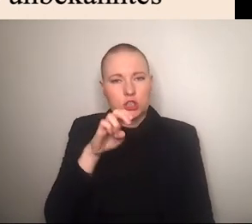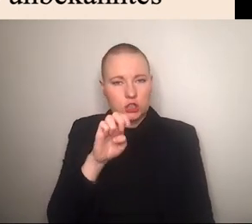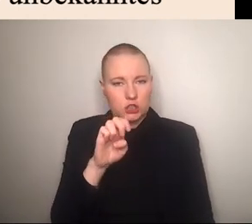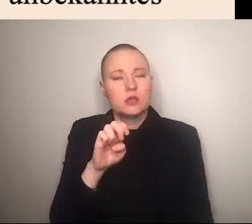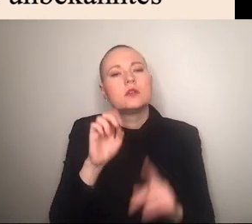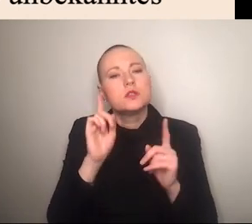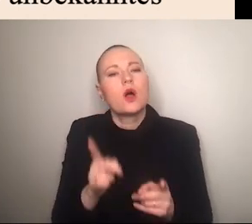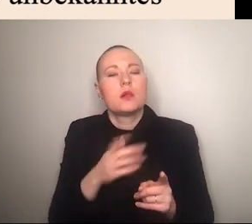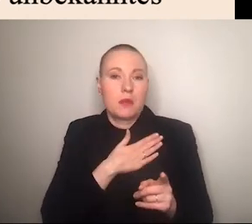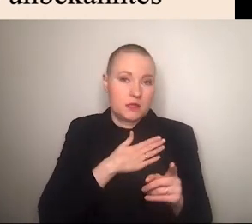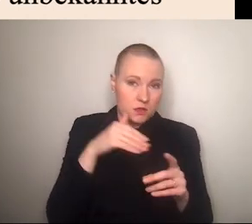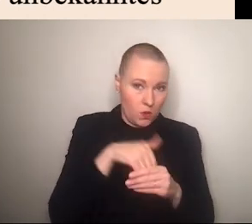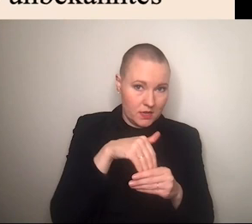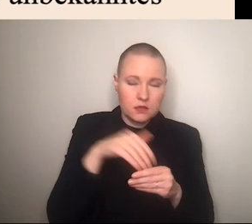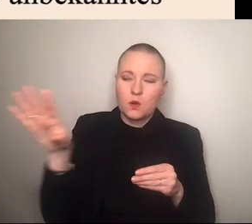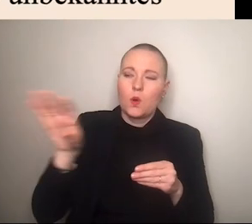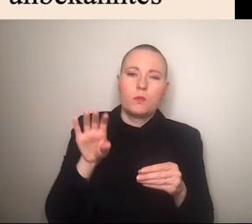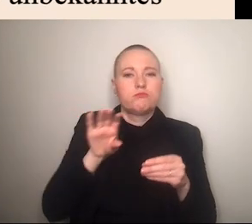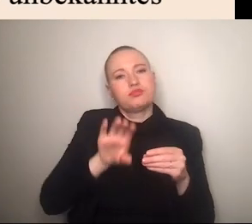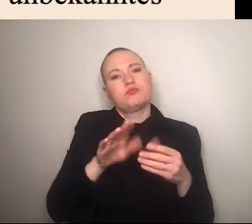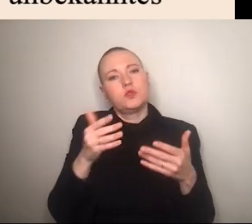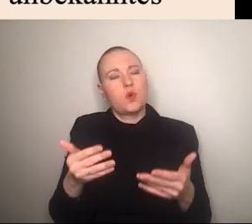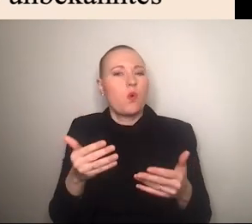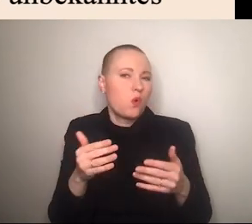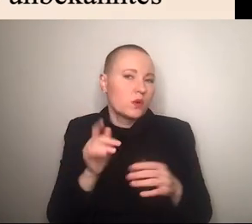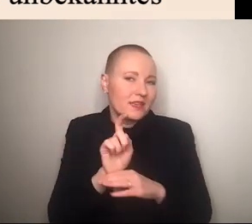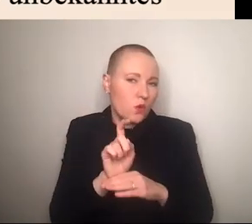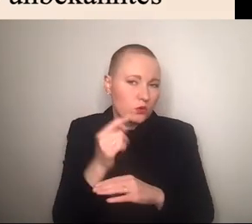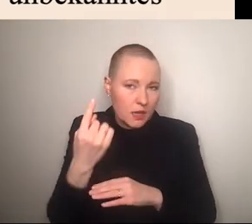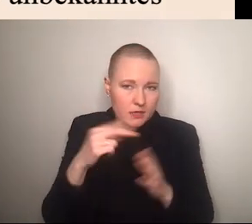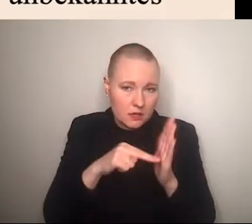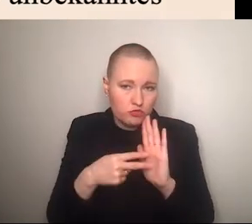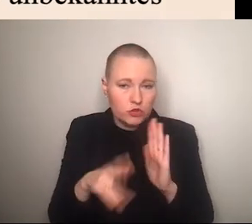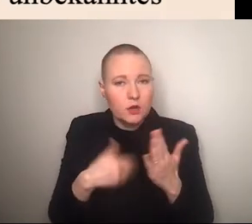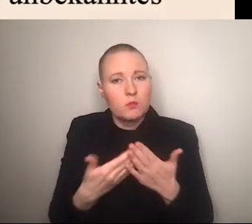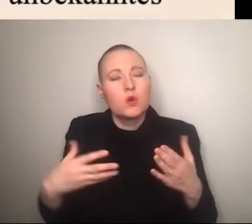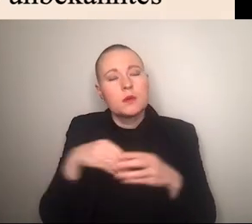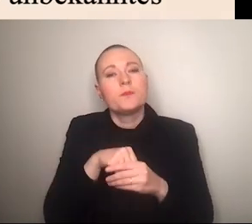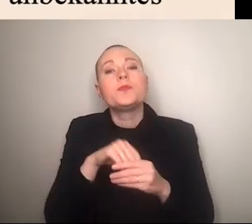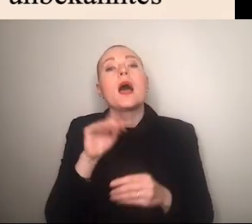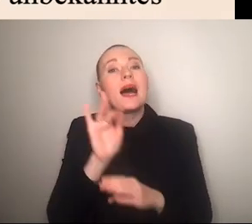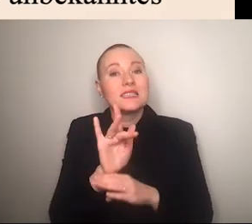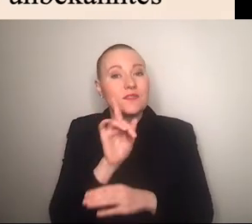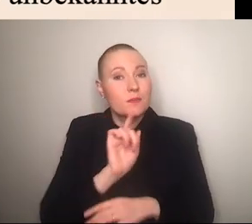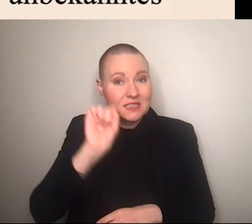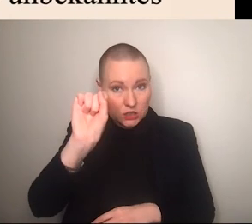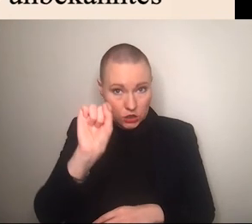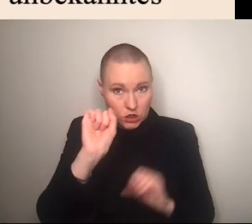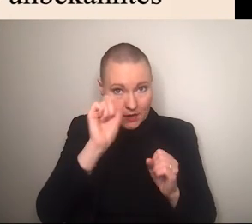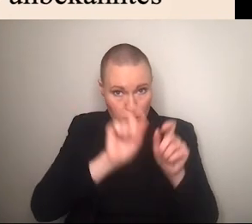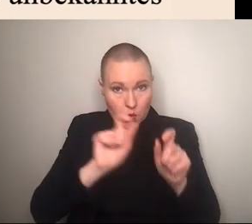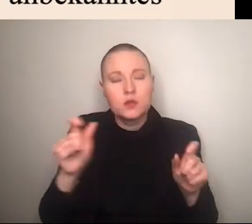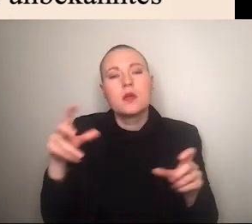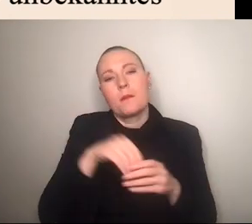genau das bietet plattform tik tok eben als plattform an und wird auch von antifeministischen akteuren genutzt